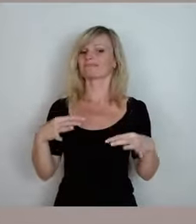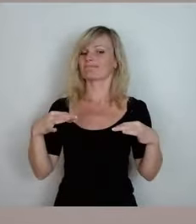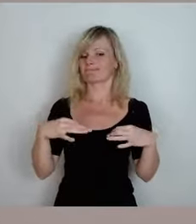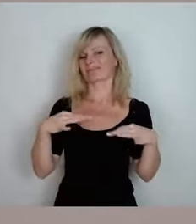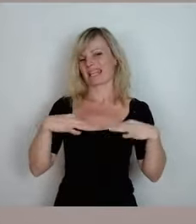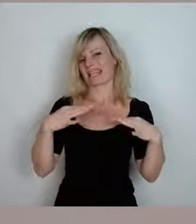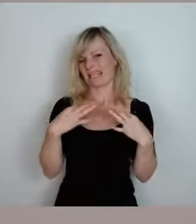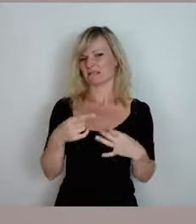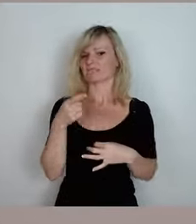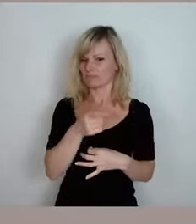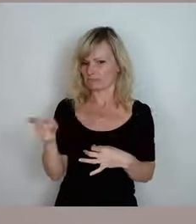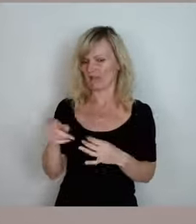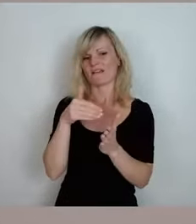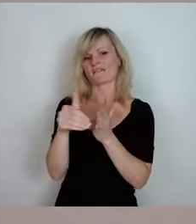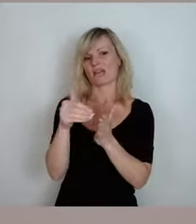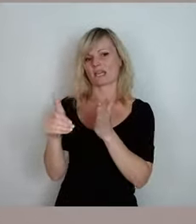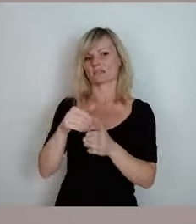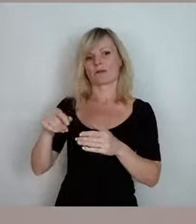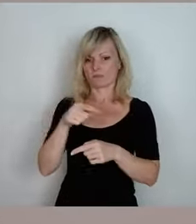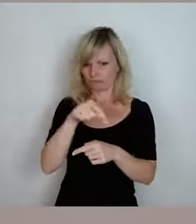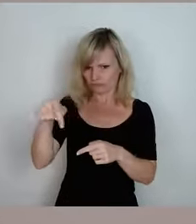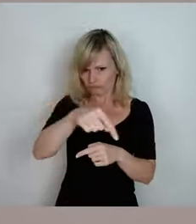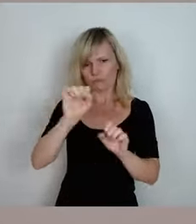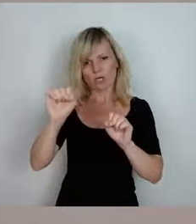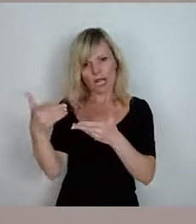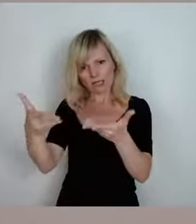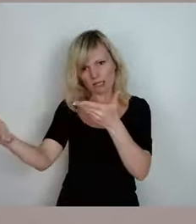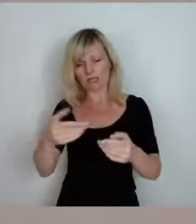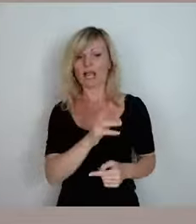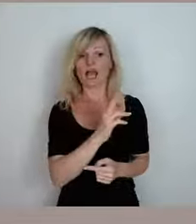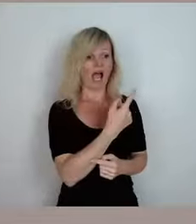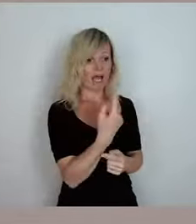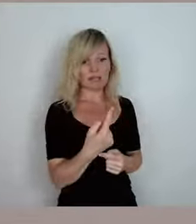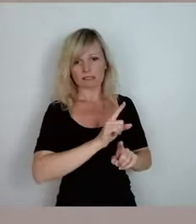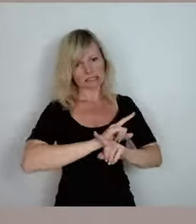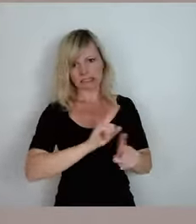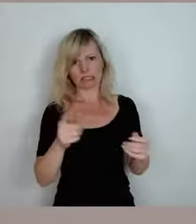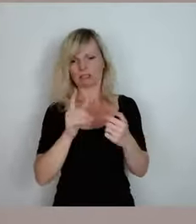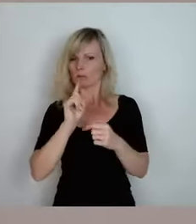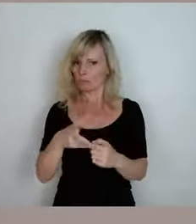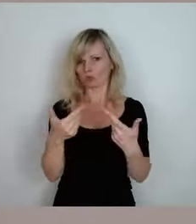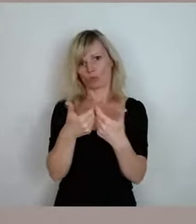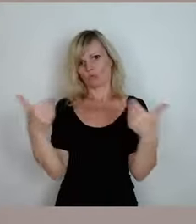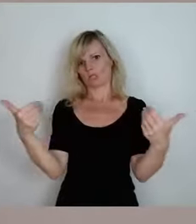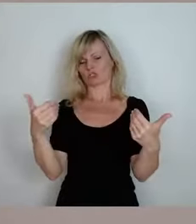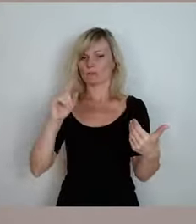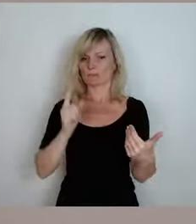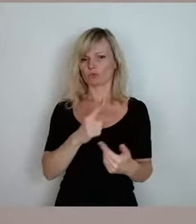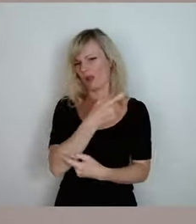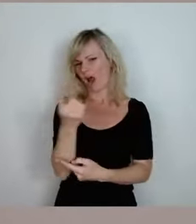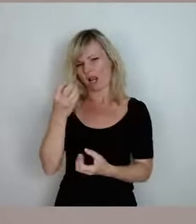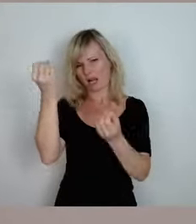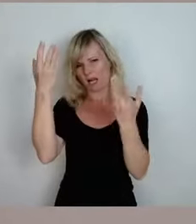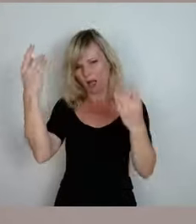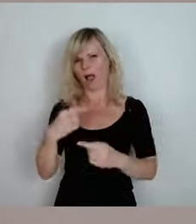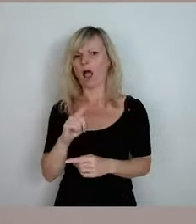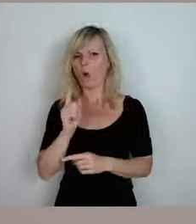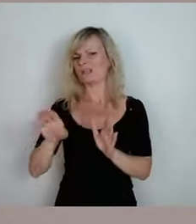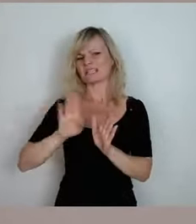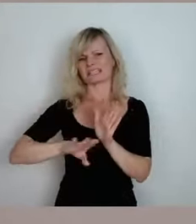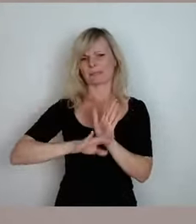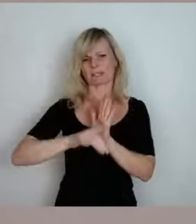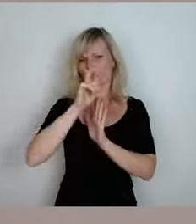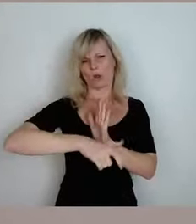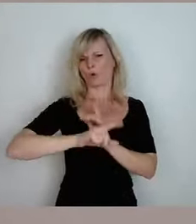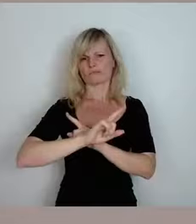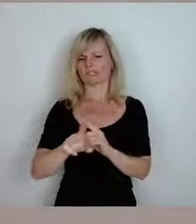und die anderen eben nicht, weil wir da auch Unterschiede machen müssen. Und das sollte auch jedem klar sein. Es ist auch keine Diskriminierung, sondern es ist einfach